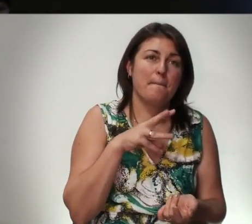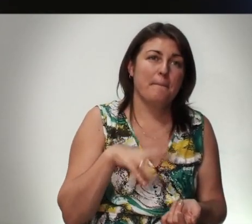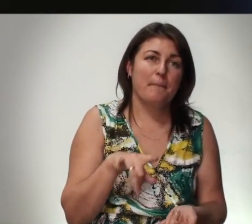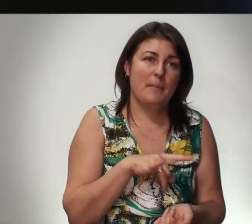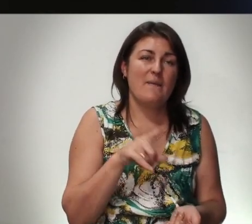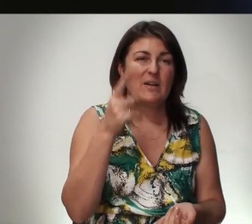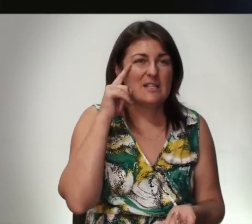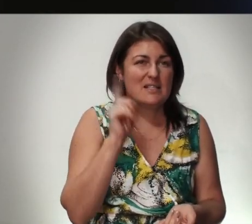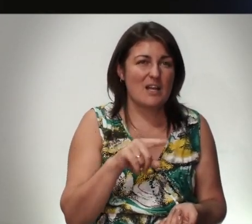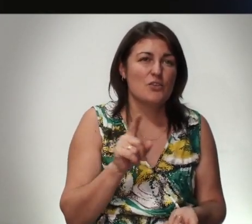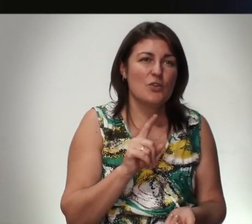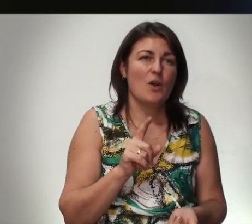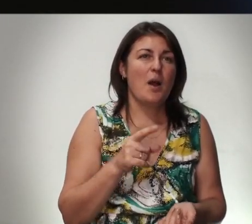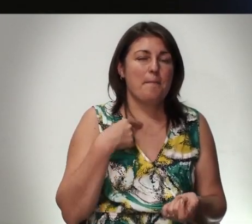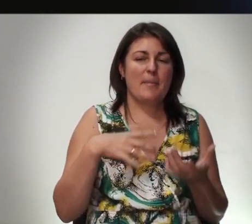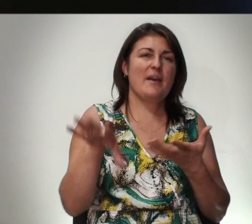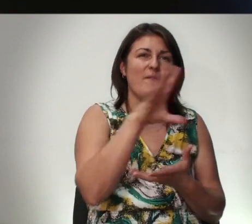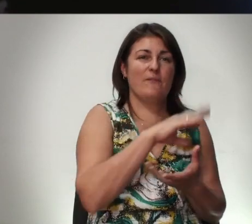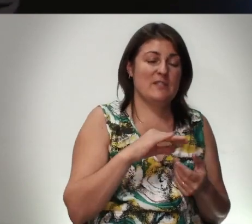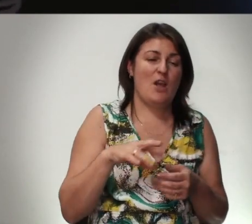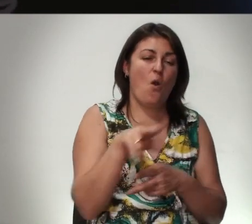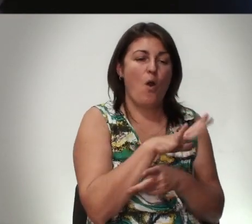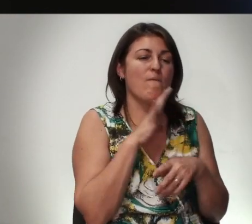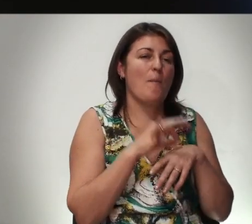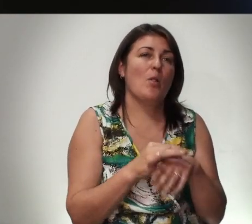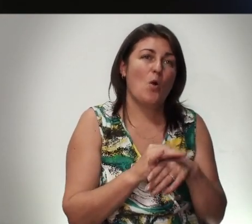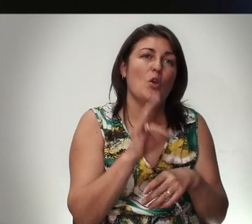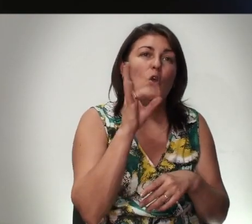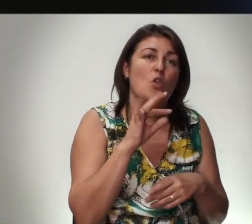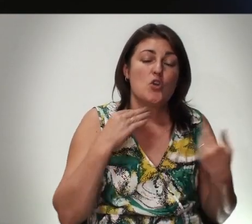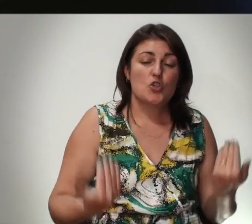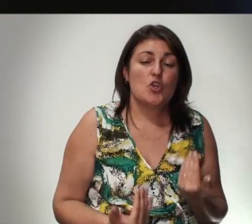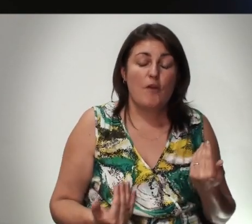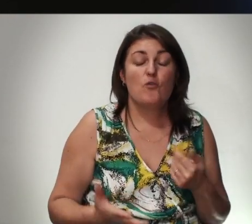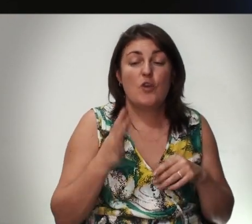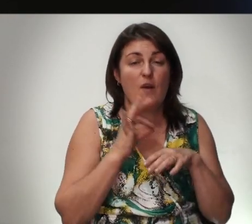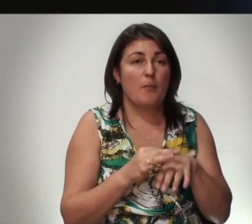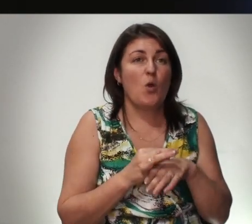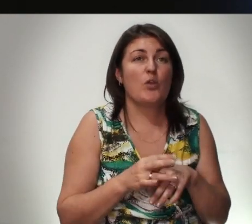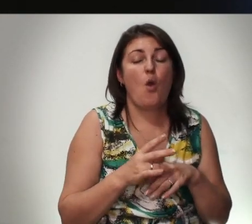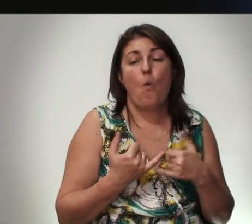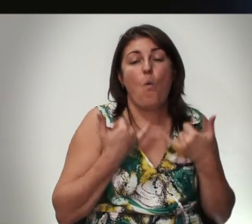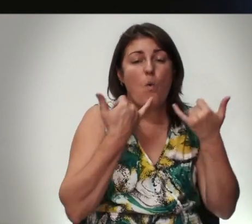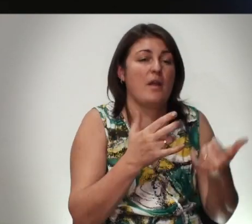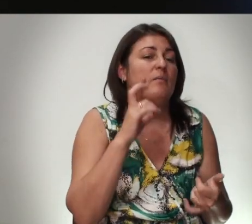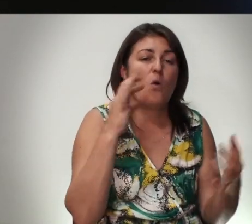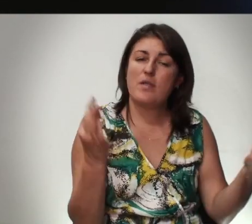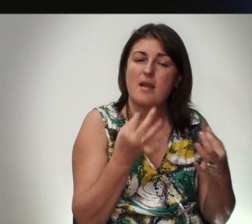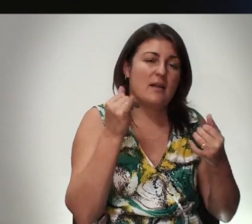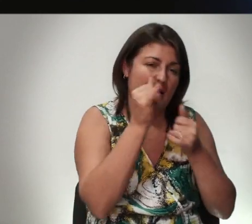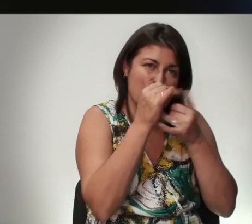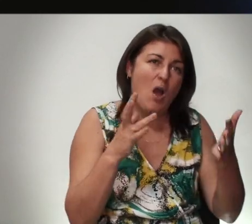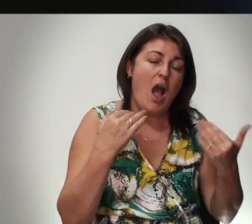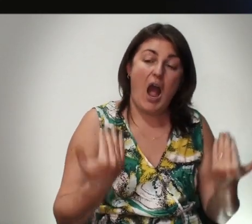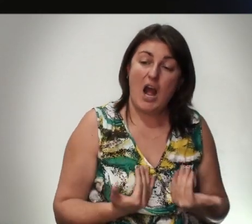Вы Знаете Что Мы Все Ходим Во Плоте Но Живущие По Плоте Угодить Богу Никогда Не Смогут